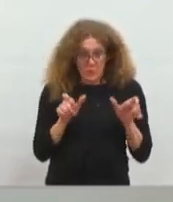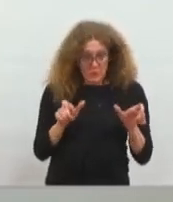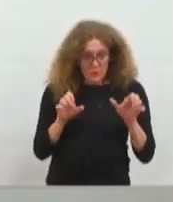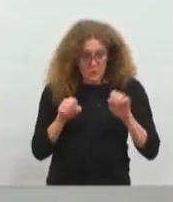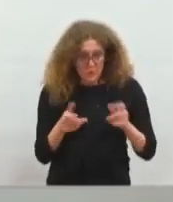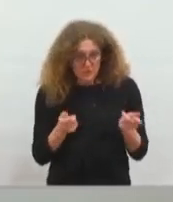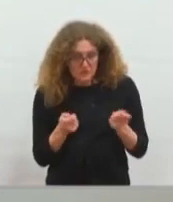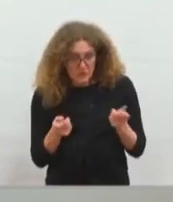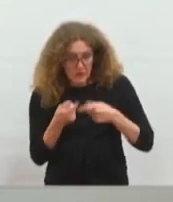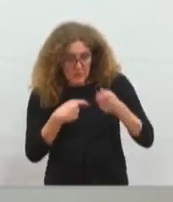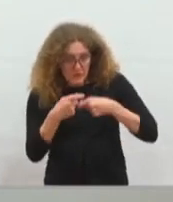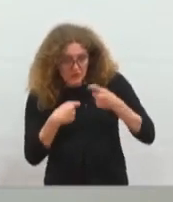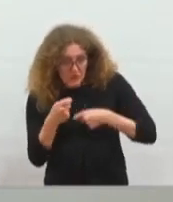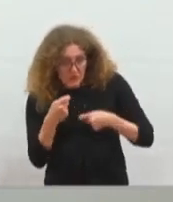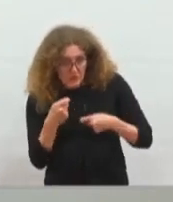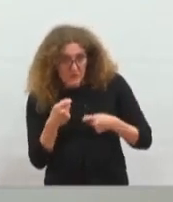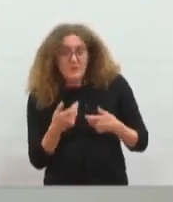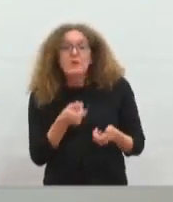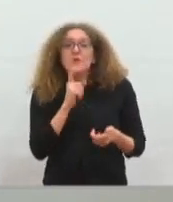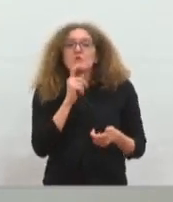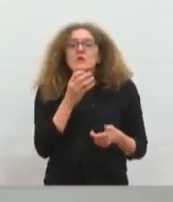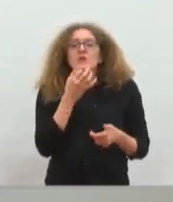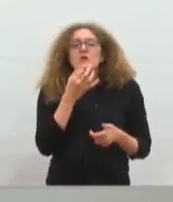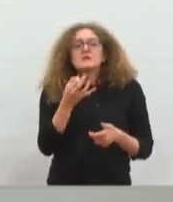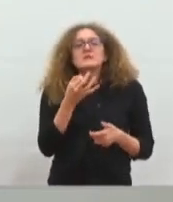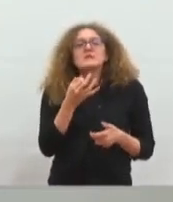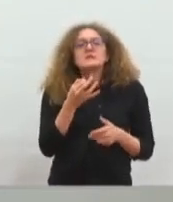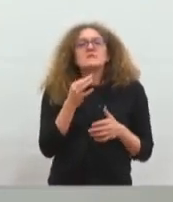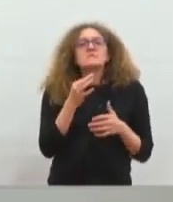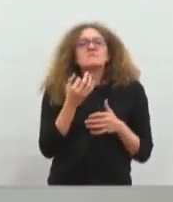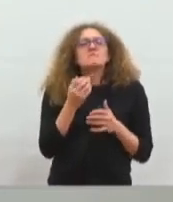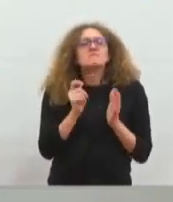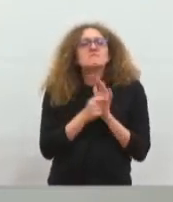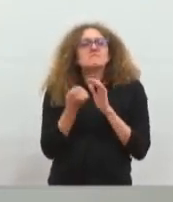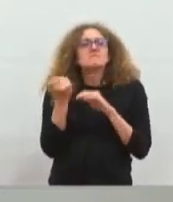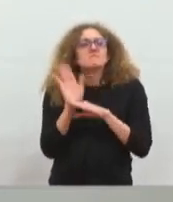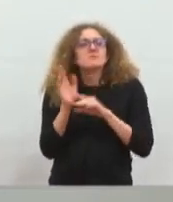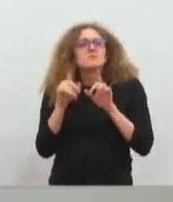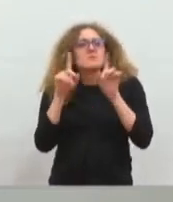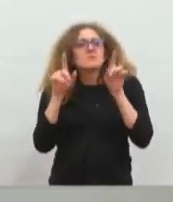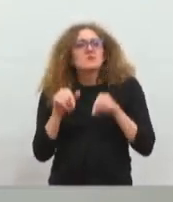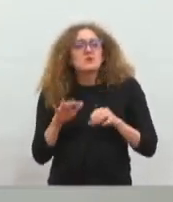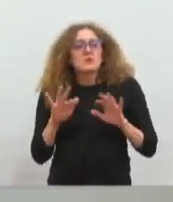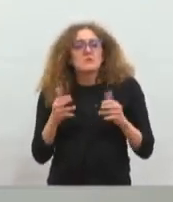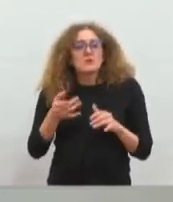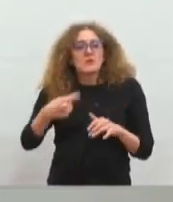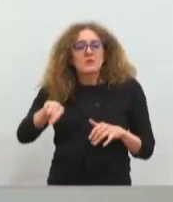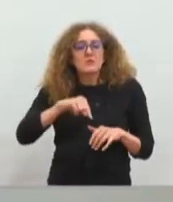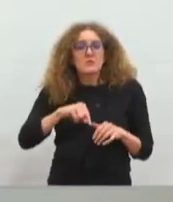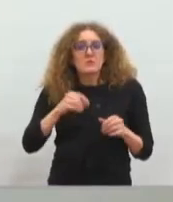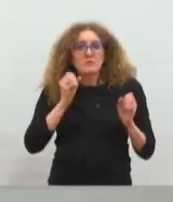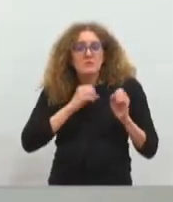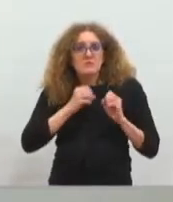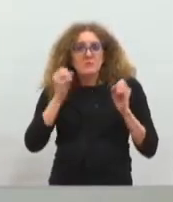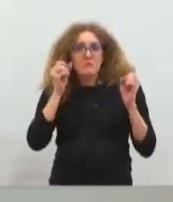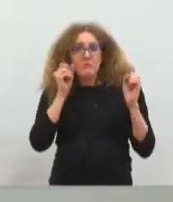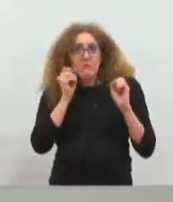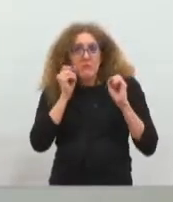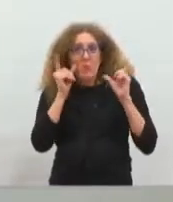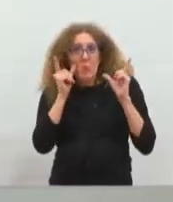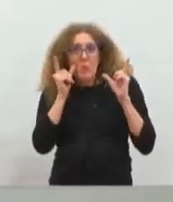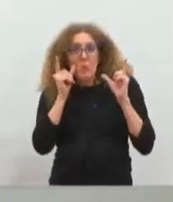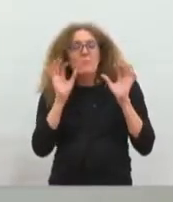Je tiens à le dire, je l'ai rappelé tout à l'heure quand on avait présenté le budget vous avez été peut-être impressionné par le fait que sur le budget de l